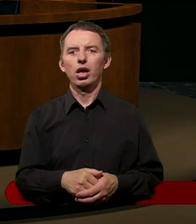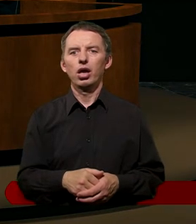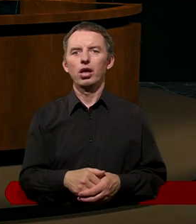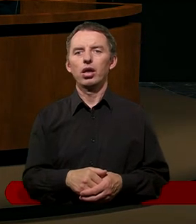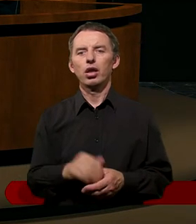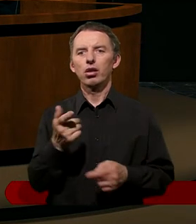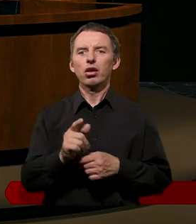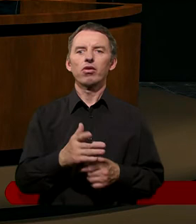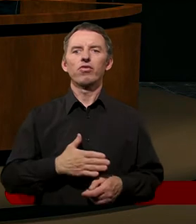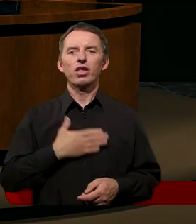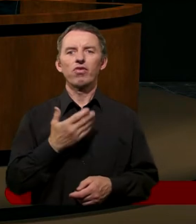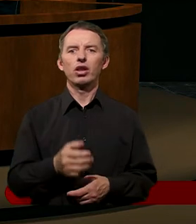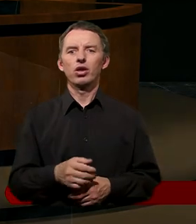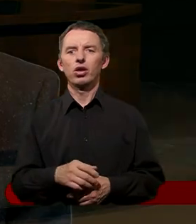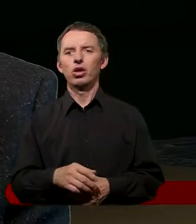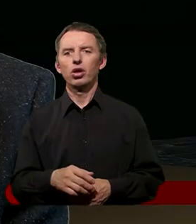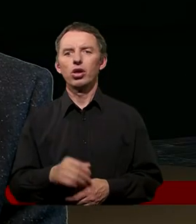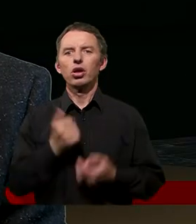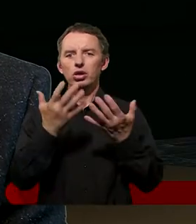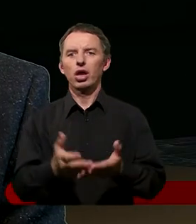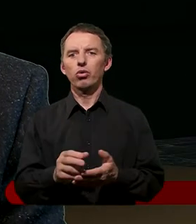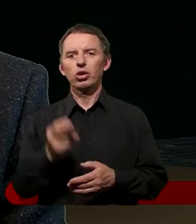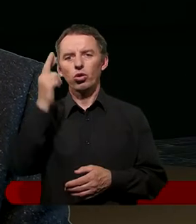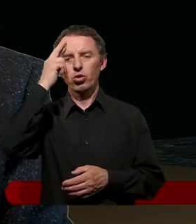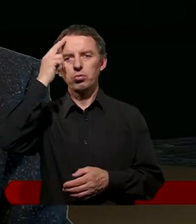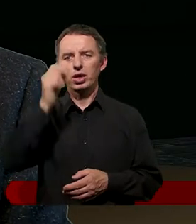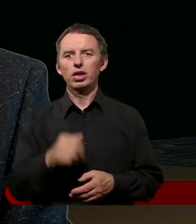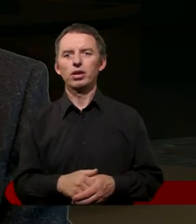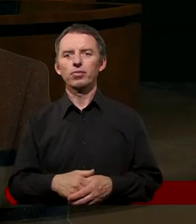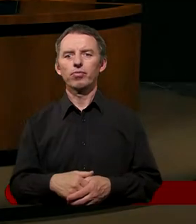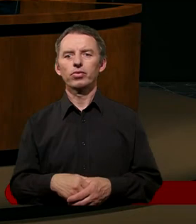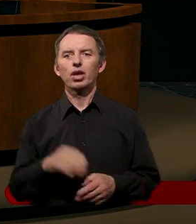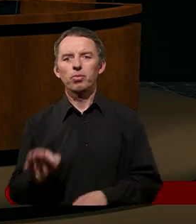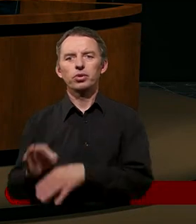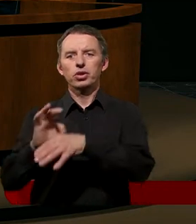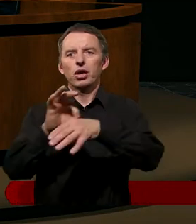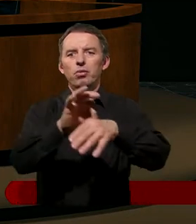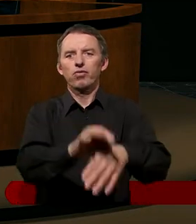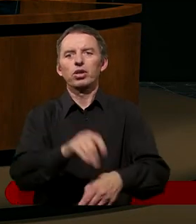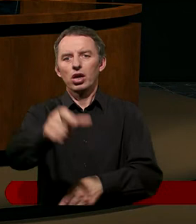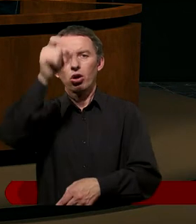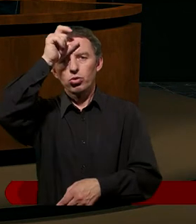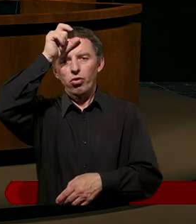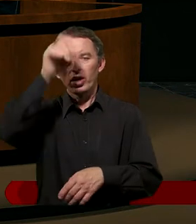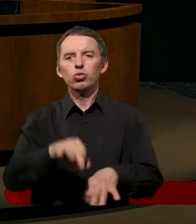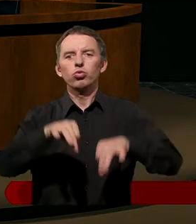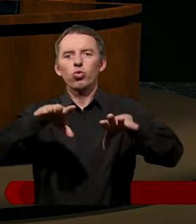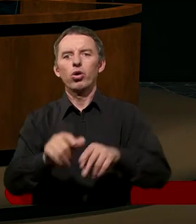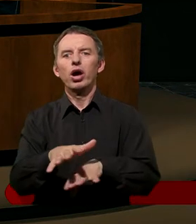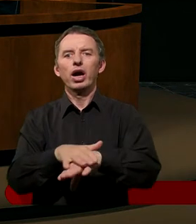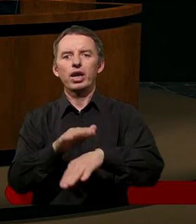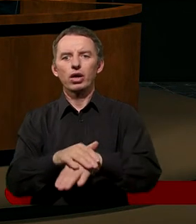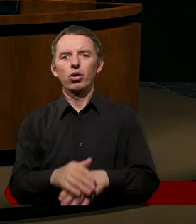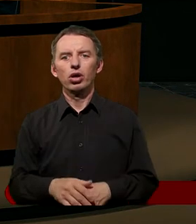jakby przewidywali, co Jezus będzie chciał zrobić. Wręcz jakby przyprowadzili specjalnie tego człowieka, żeby go